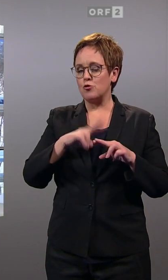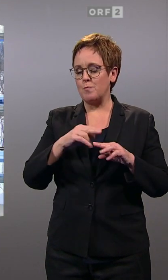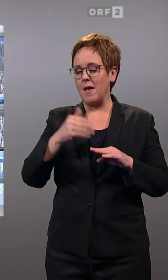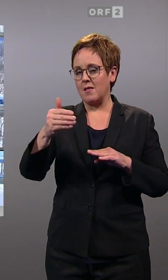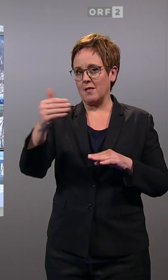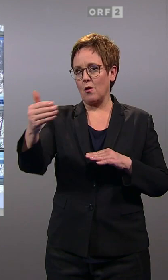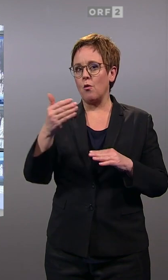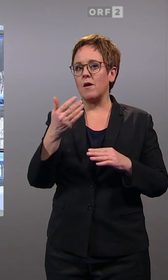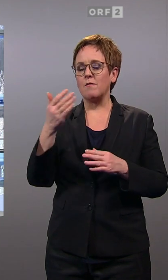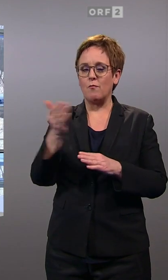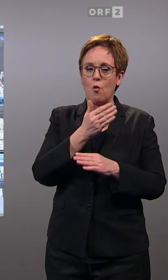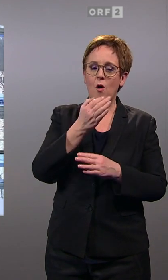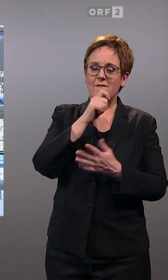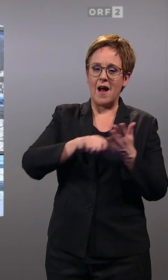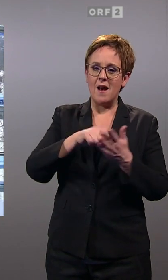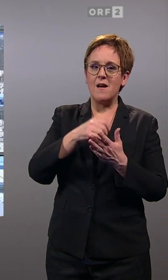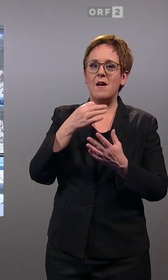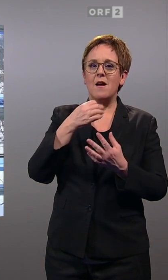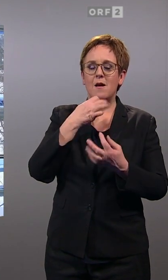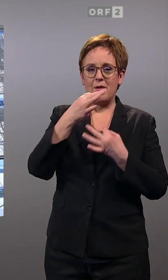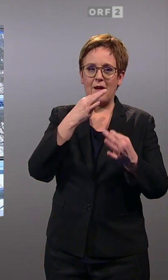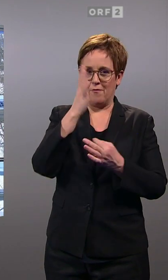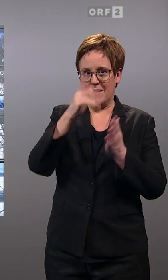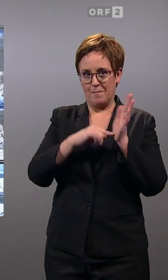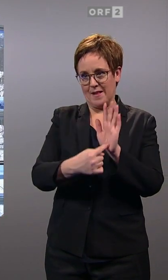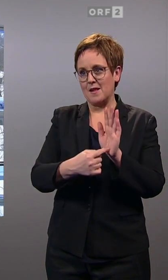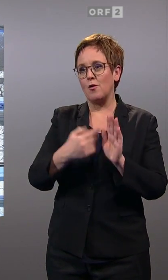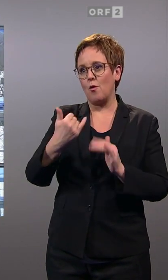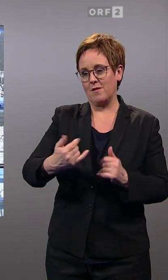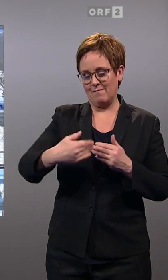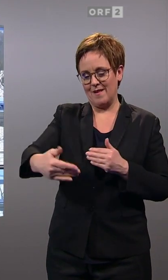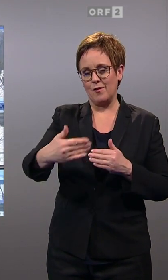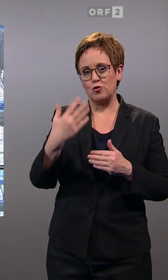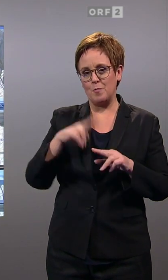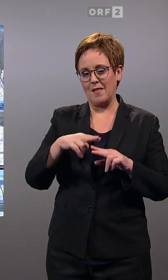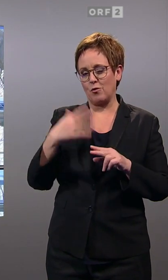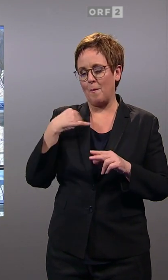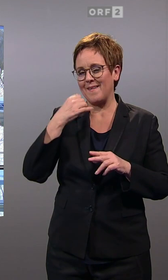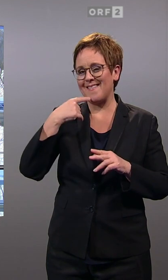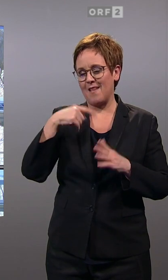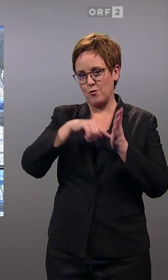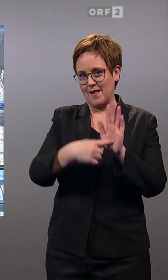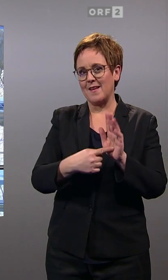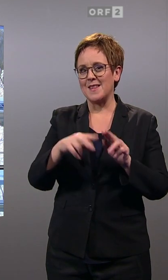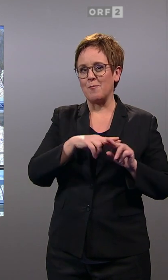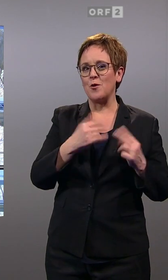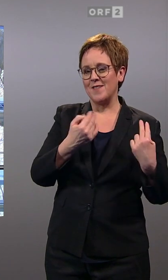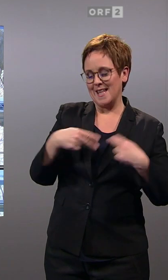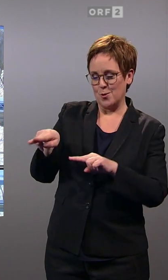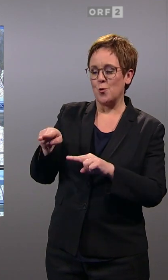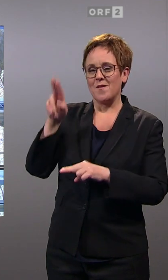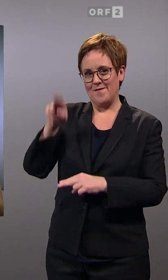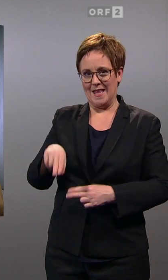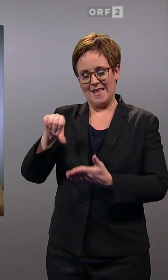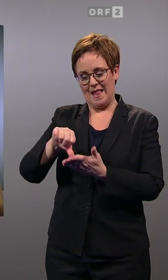diese Vorwahlbefragung noch genau präsentiert bekommen und melden uns auch im Laufe dieser Stunde noch einmal aus St. Pölten und damit zurück ins OF-Zentrum